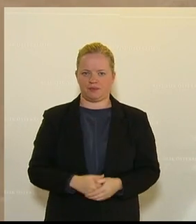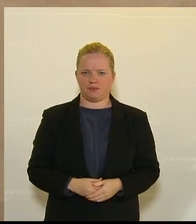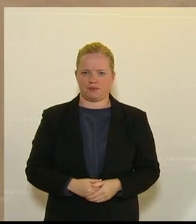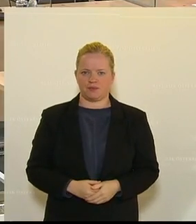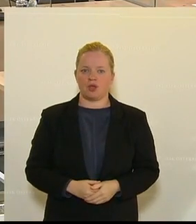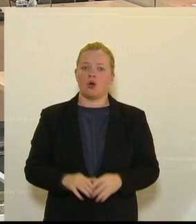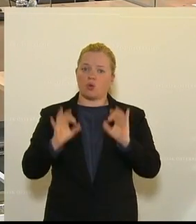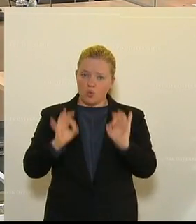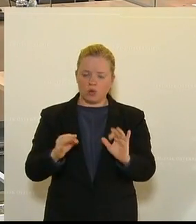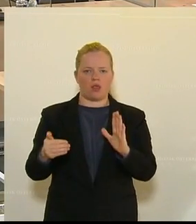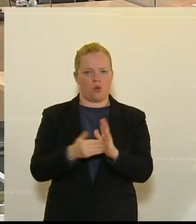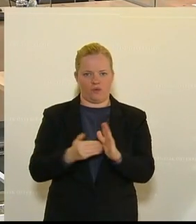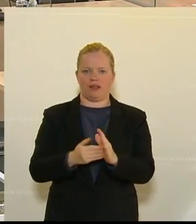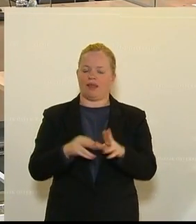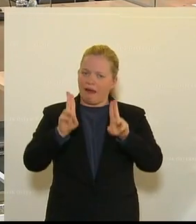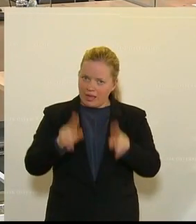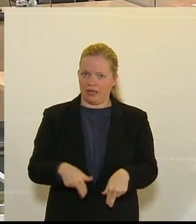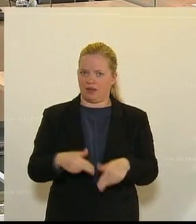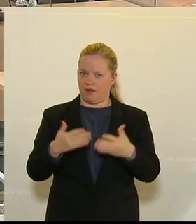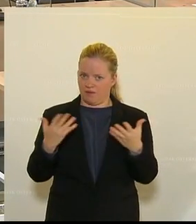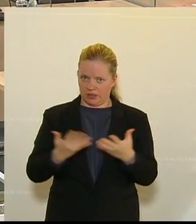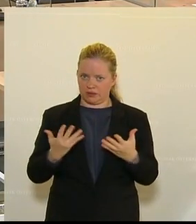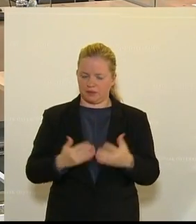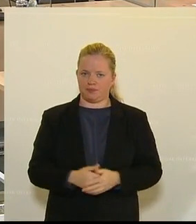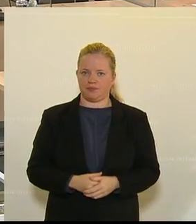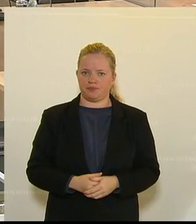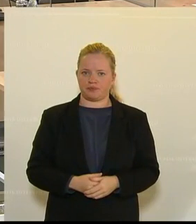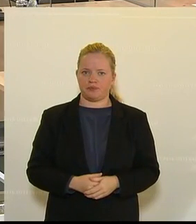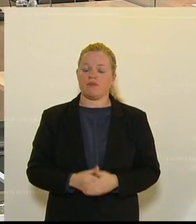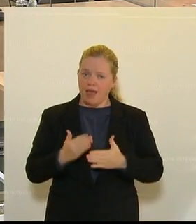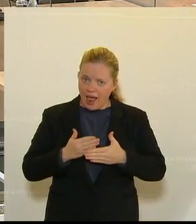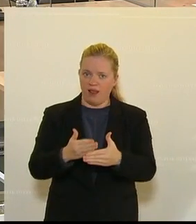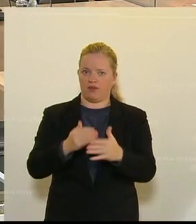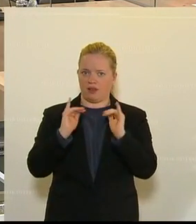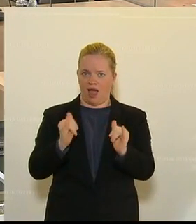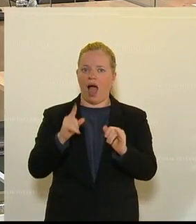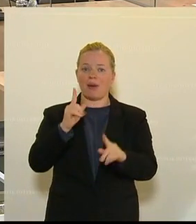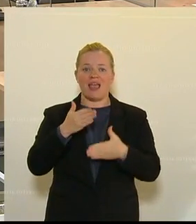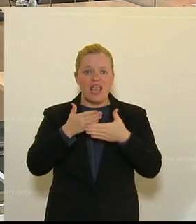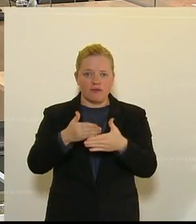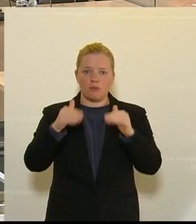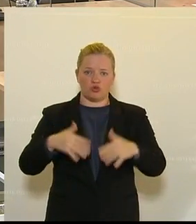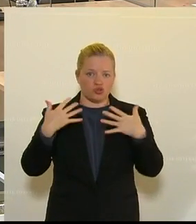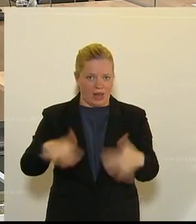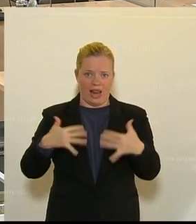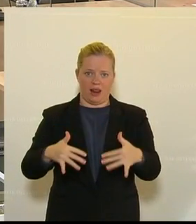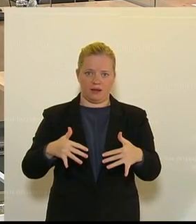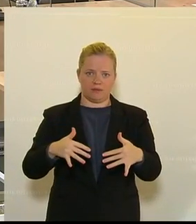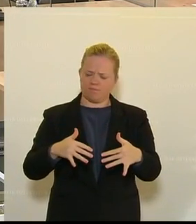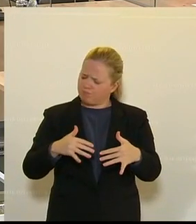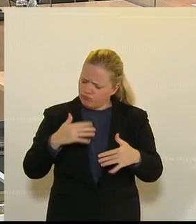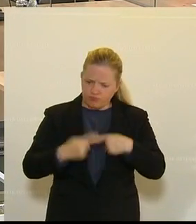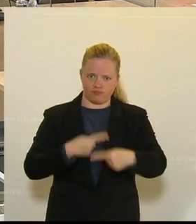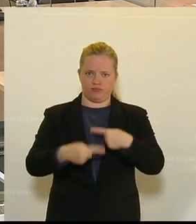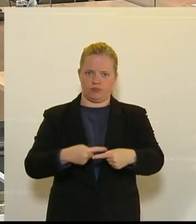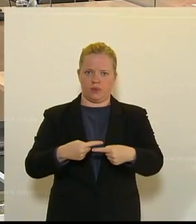gut, notwendig und wichtig zu helfen. Aber die Hilfe muss schnell sein. Sie muss treffsicher